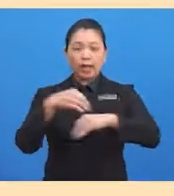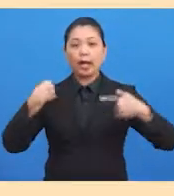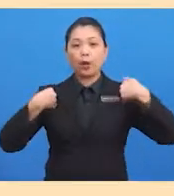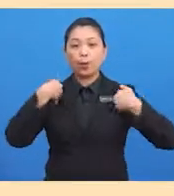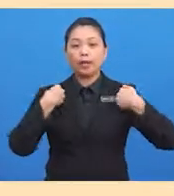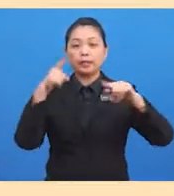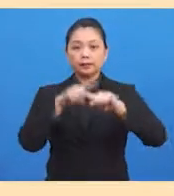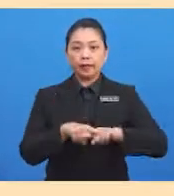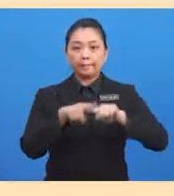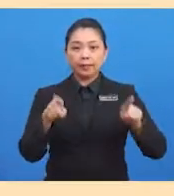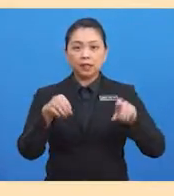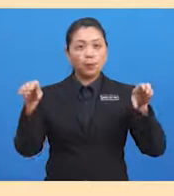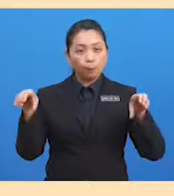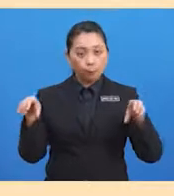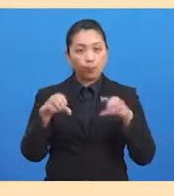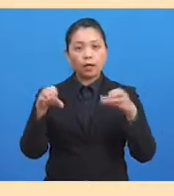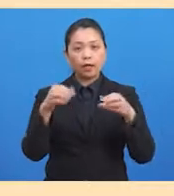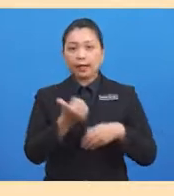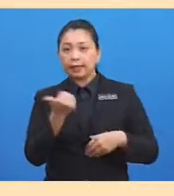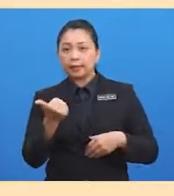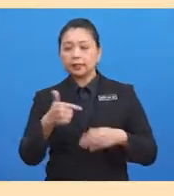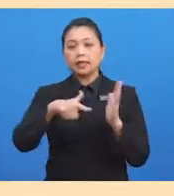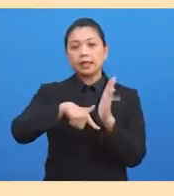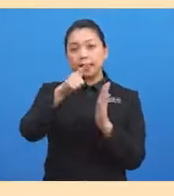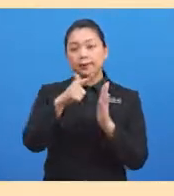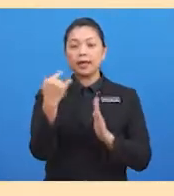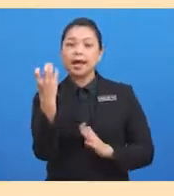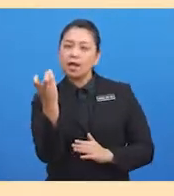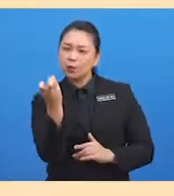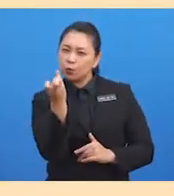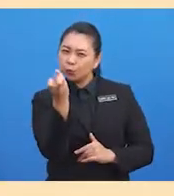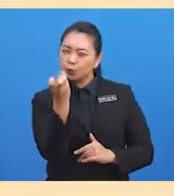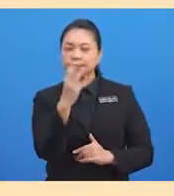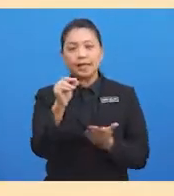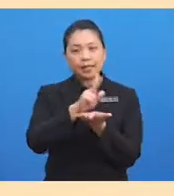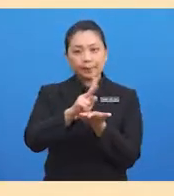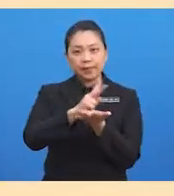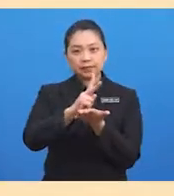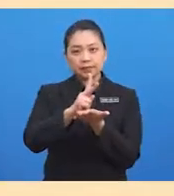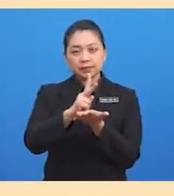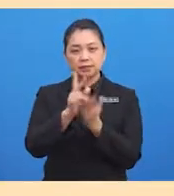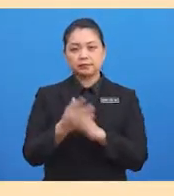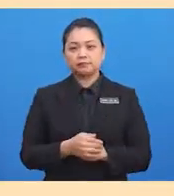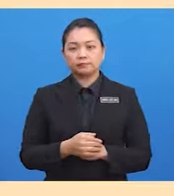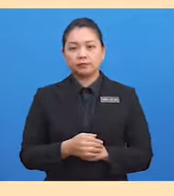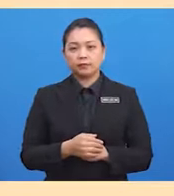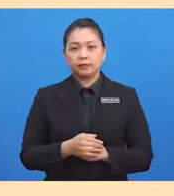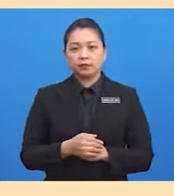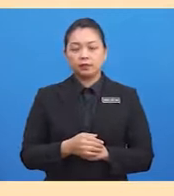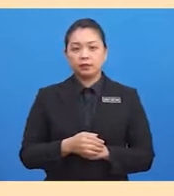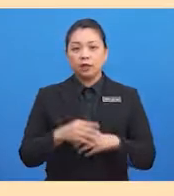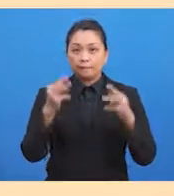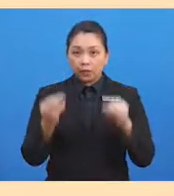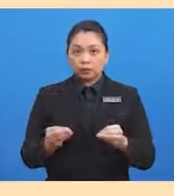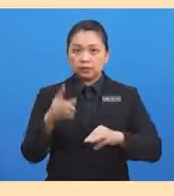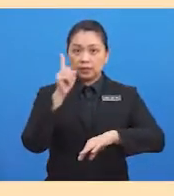halus dan kemas berbanding manusia Zaman Paleolitik. Manusia Zaman Mesolitik juga telah menggunakan